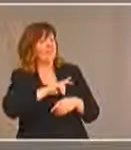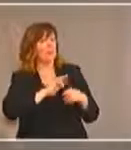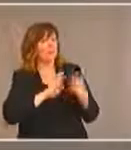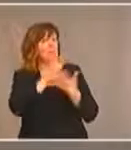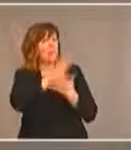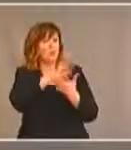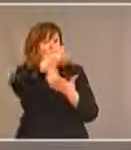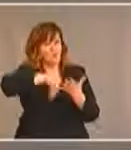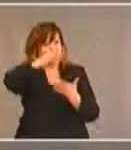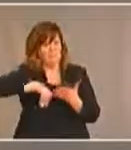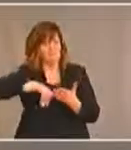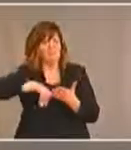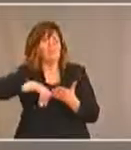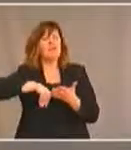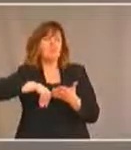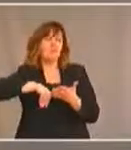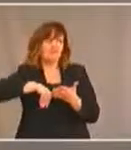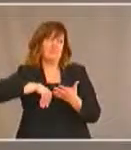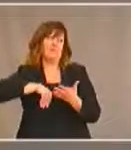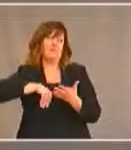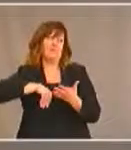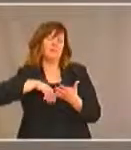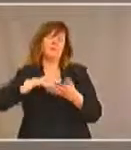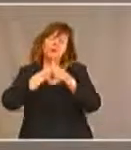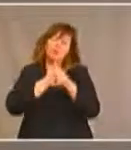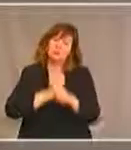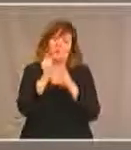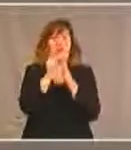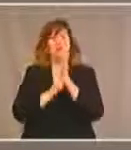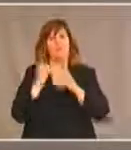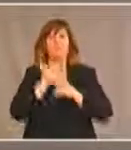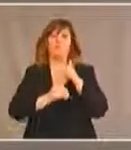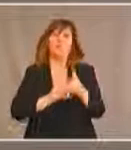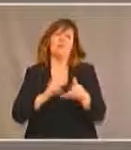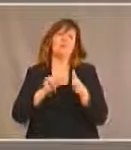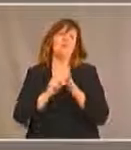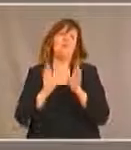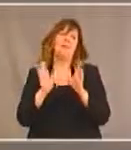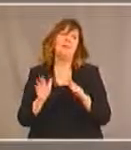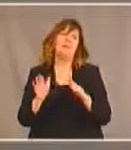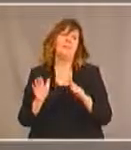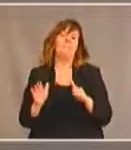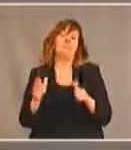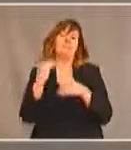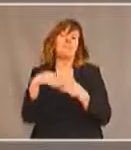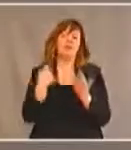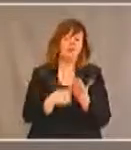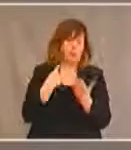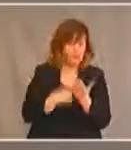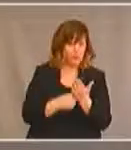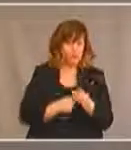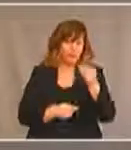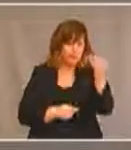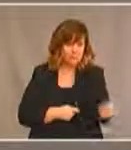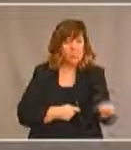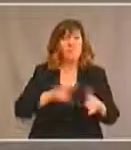que le texte traverse toutes les étapes législatives. Et donc, le texte est déposé à la Chambre des